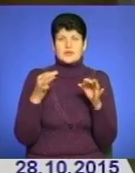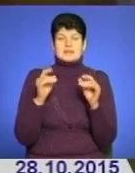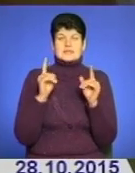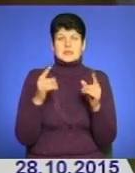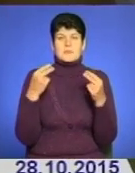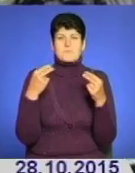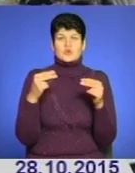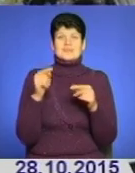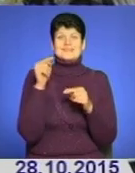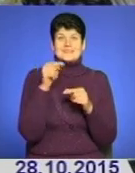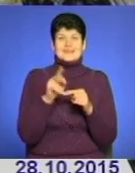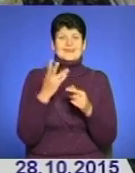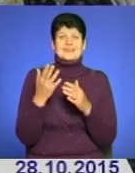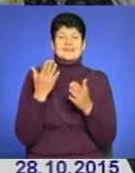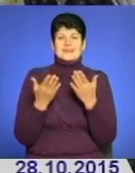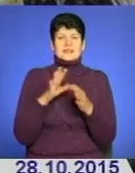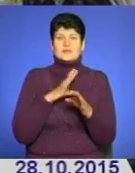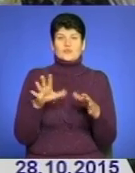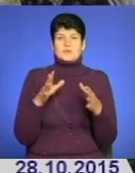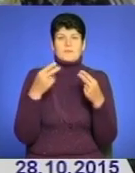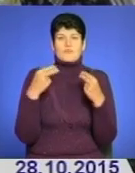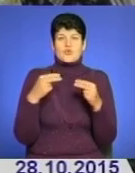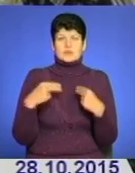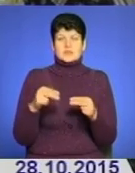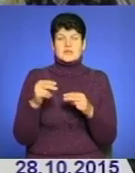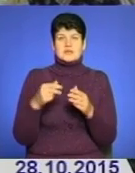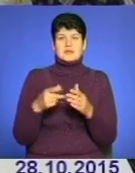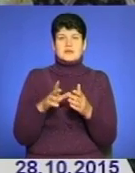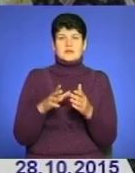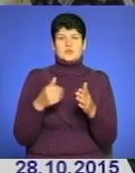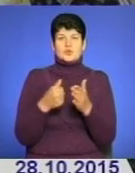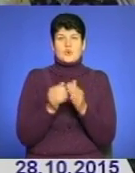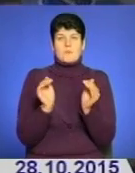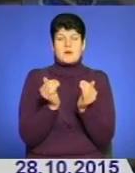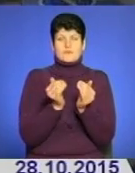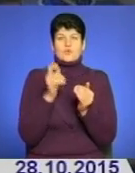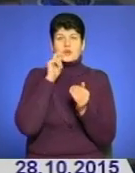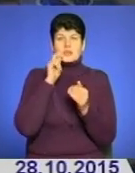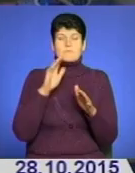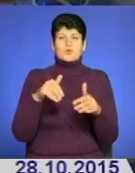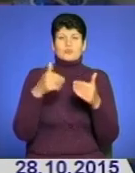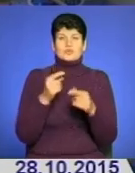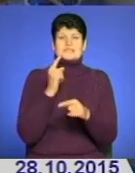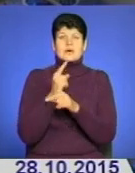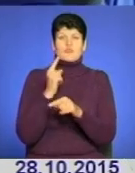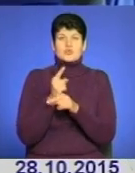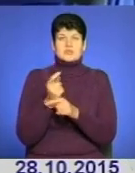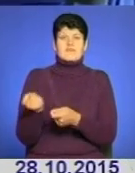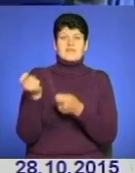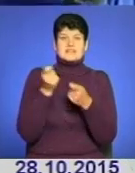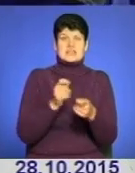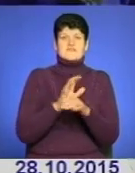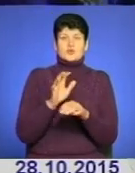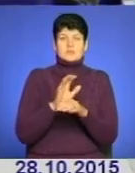тільки тих пристроїв, які не були реалізовані розрібними мережами до ведення обмежень. В Україні ж пропонується ввести заборону на ввезення і